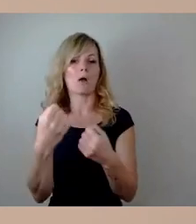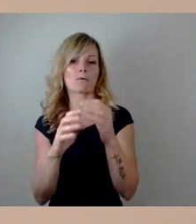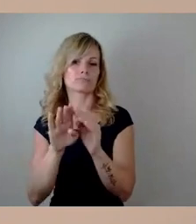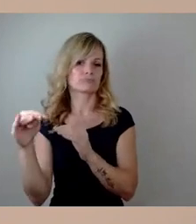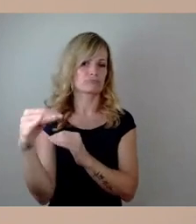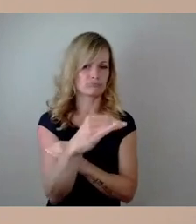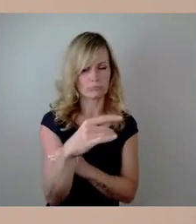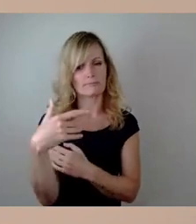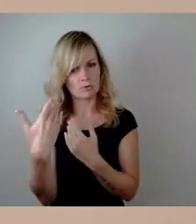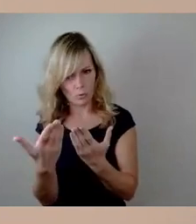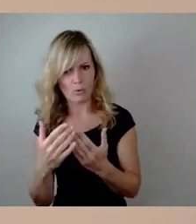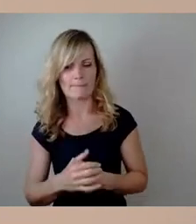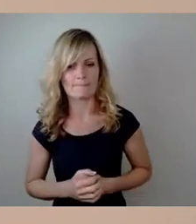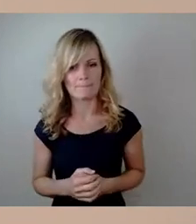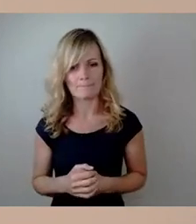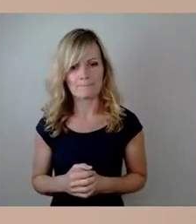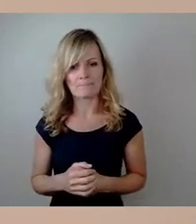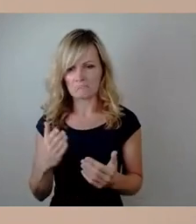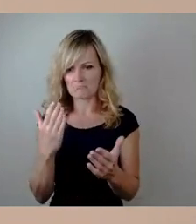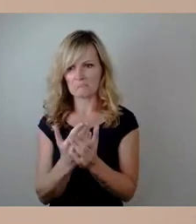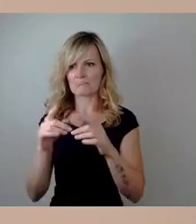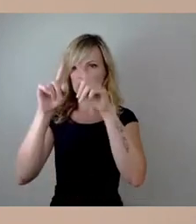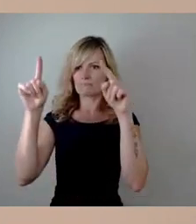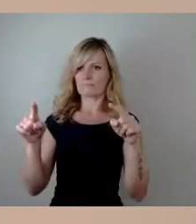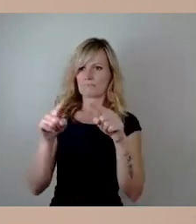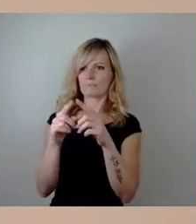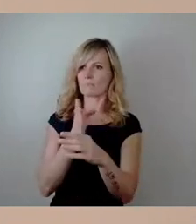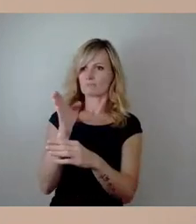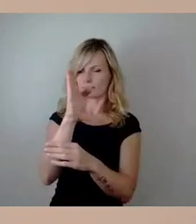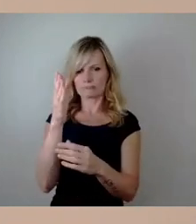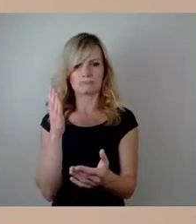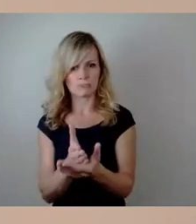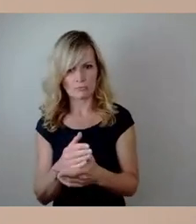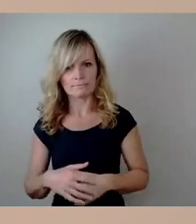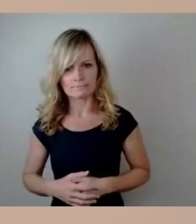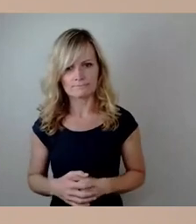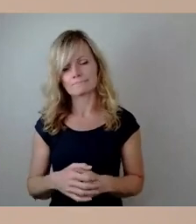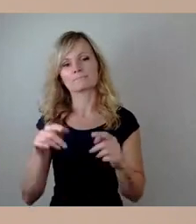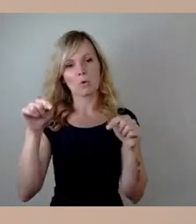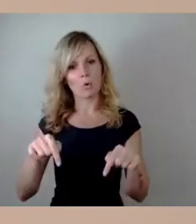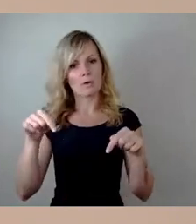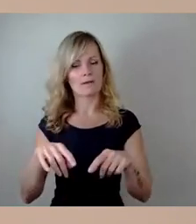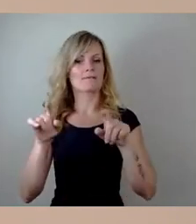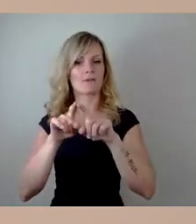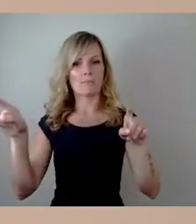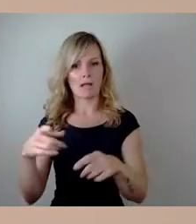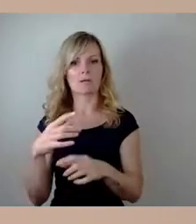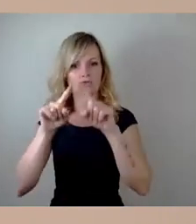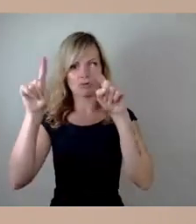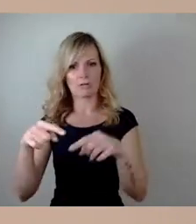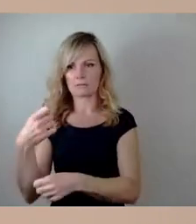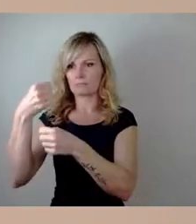entsprechend ausgeschildert. Heute waren dazu auch noch Firmen unterwegs. Beim Terrassenufer ist es genauso wie bei